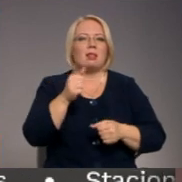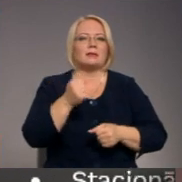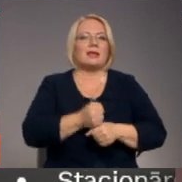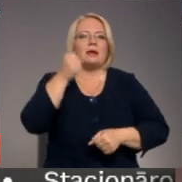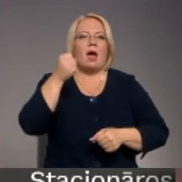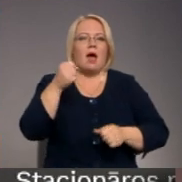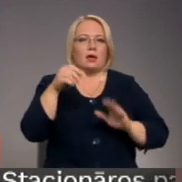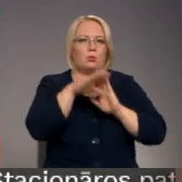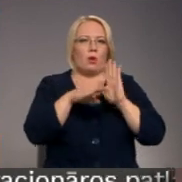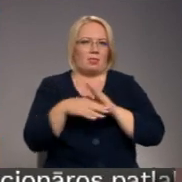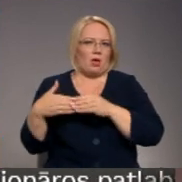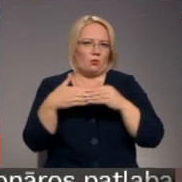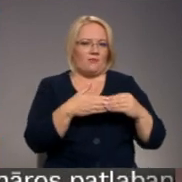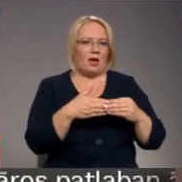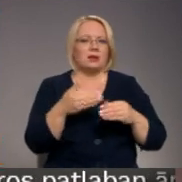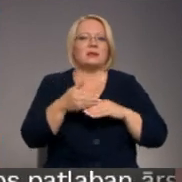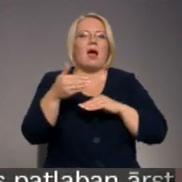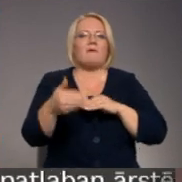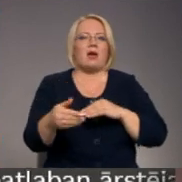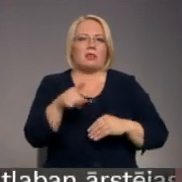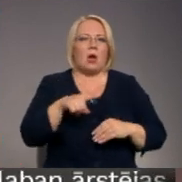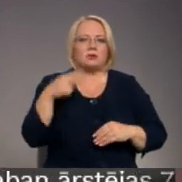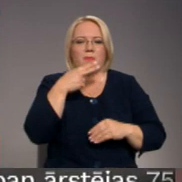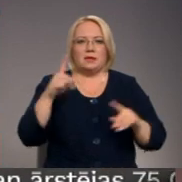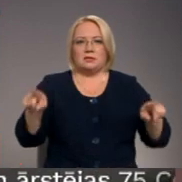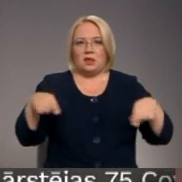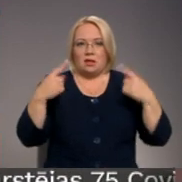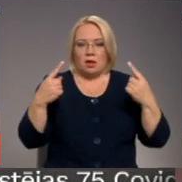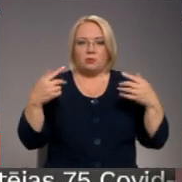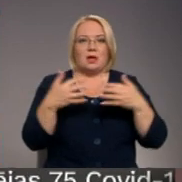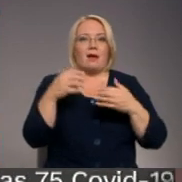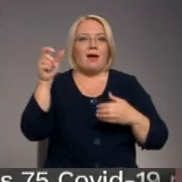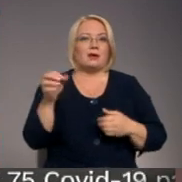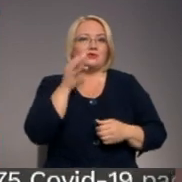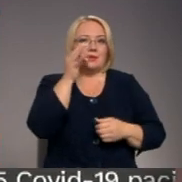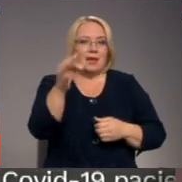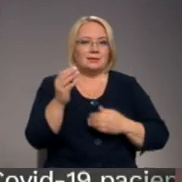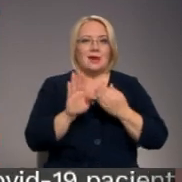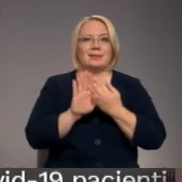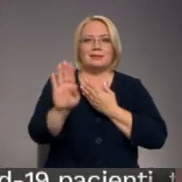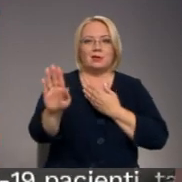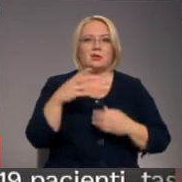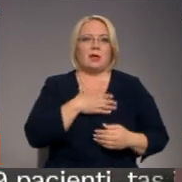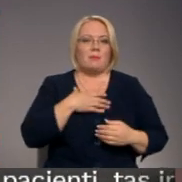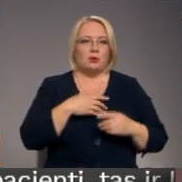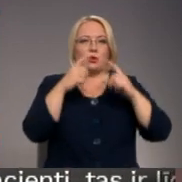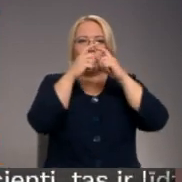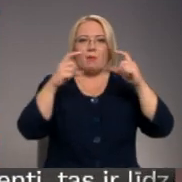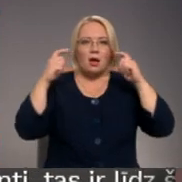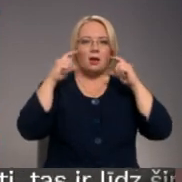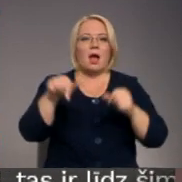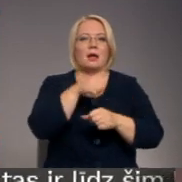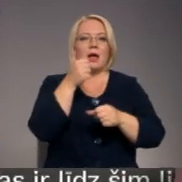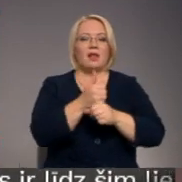striktākiem ierobežojumiem, kas kavētu tauts saimniecības attīstību. Viņš uzsvēra distancēšanās nepieciešamību un masku nēsāšanu